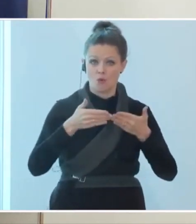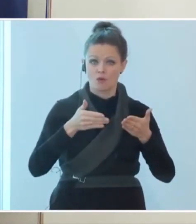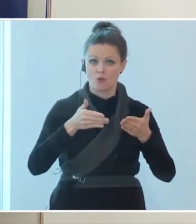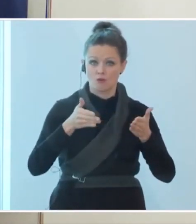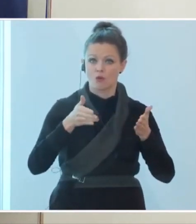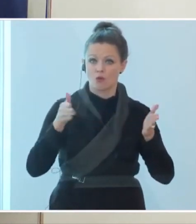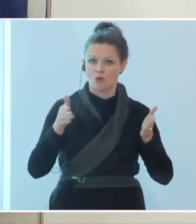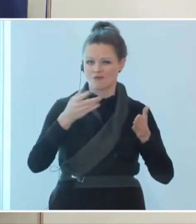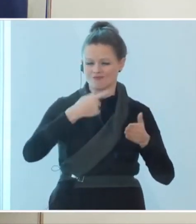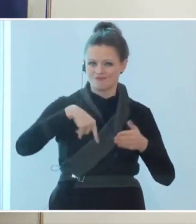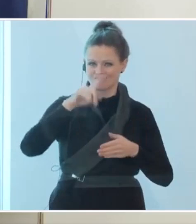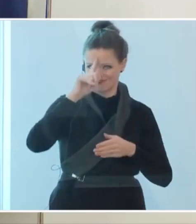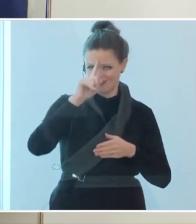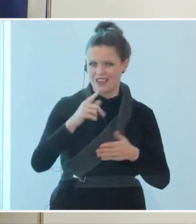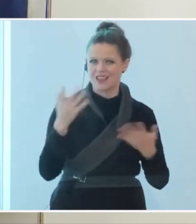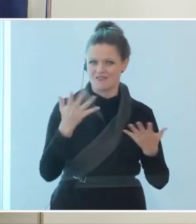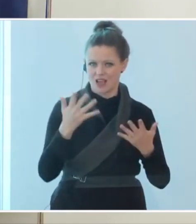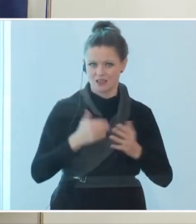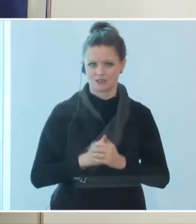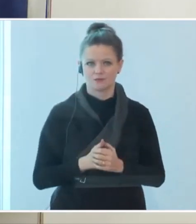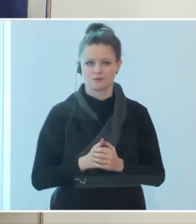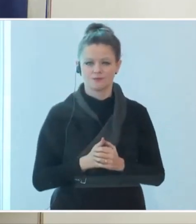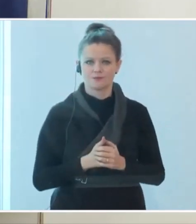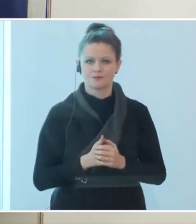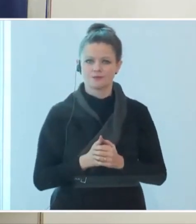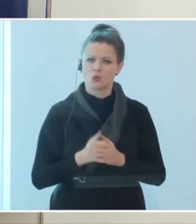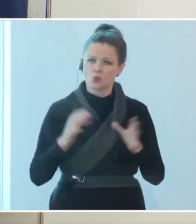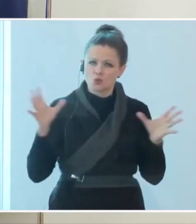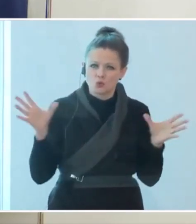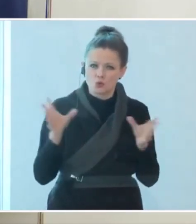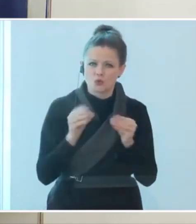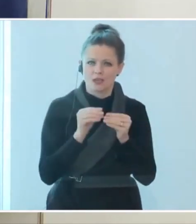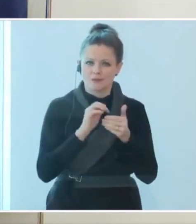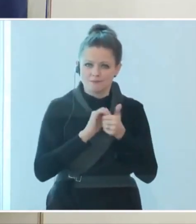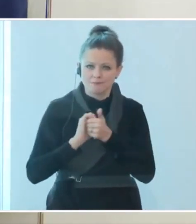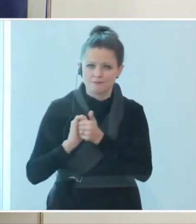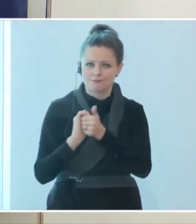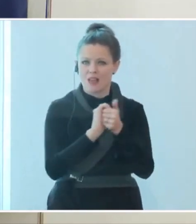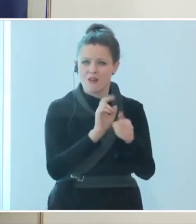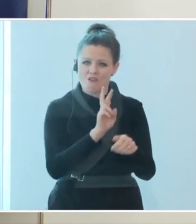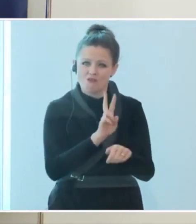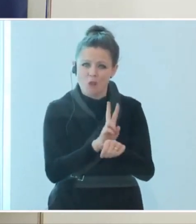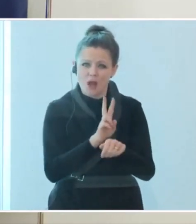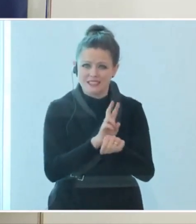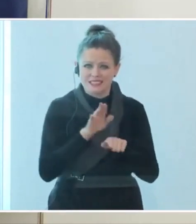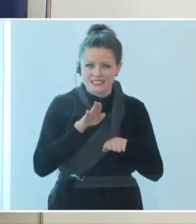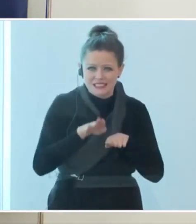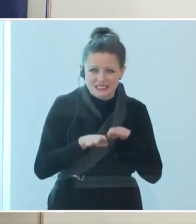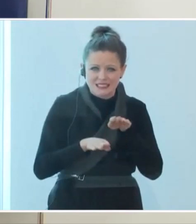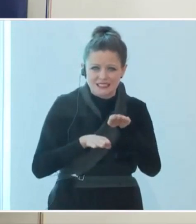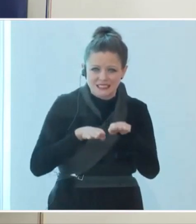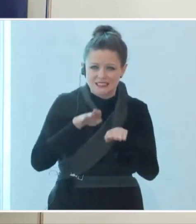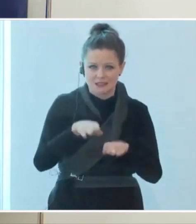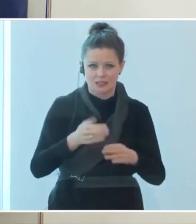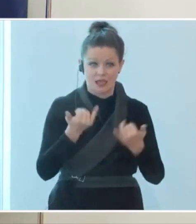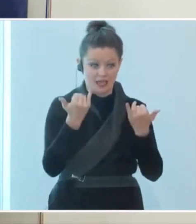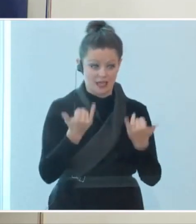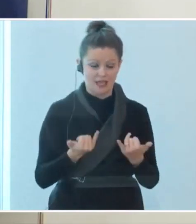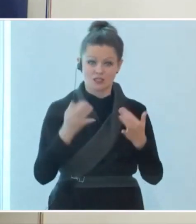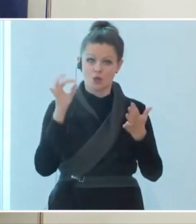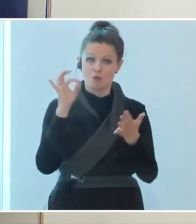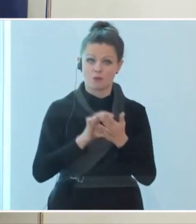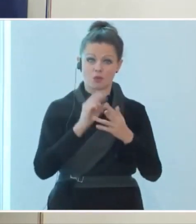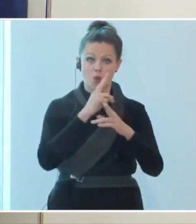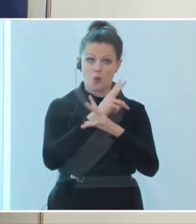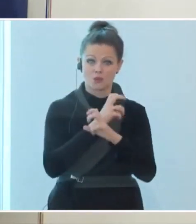unserer Sicht, dass es wichtig ist, dass wir gemeinsam sehr behutsam vorgehen. Die sinkenden Zahlen, die wir derzeit in Österreich erleben,